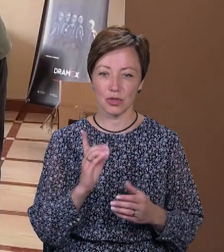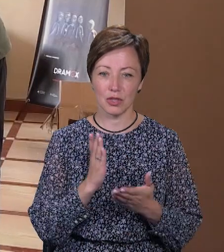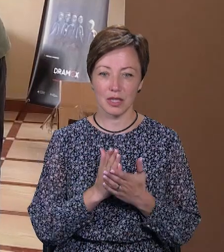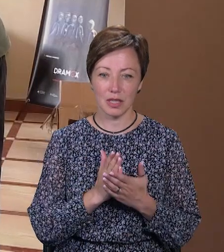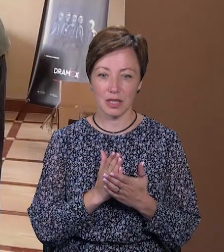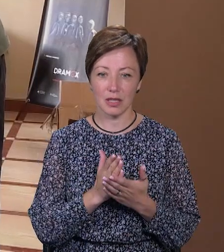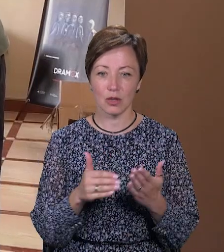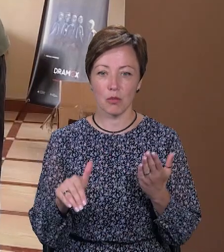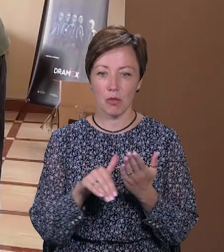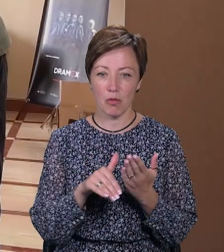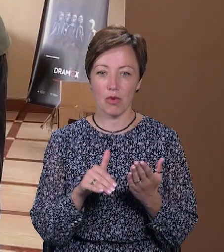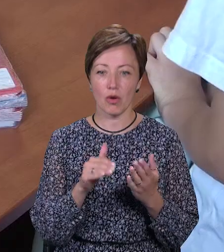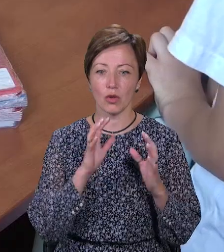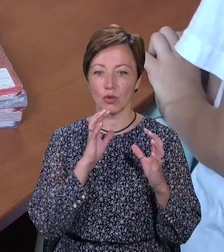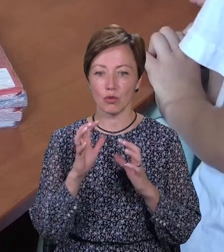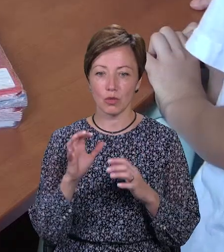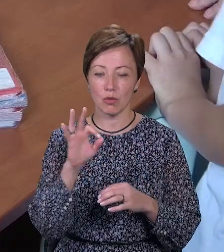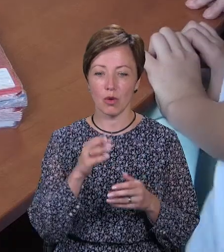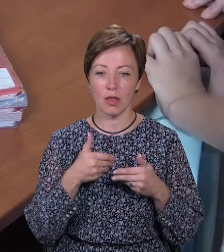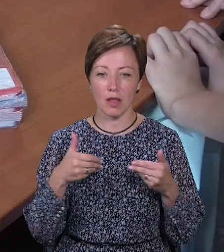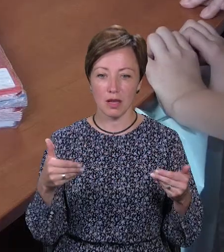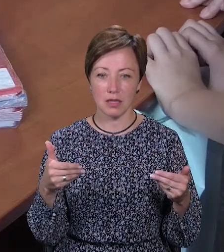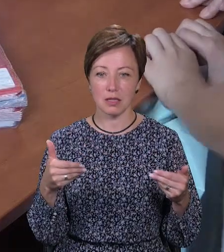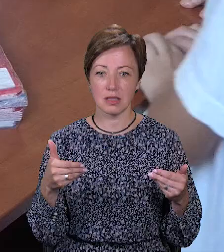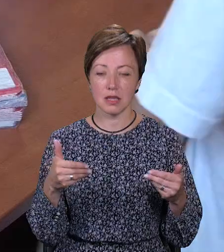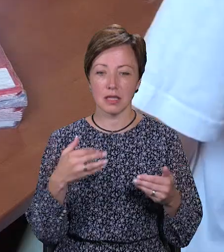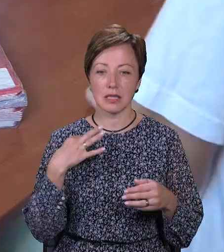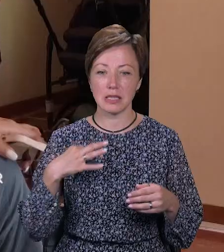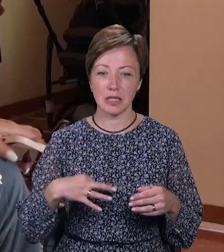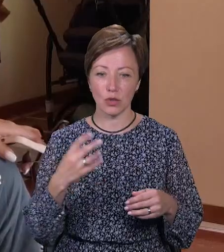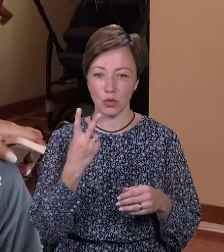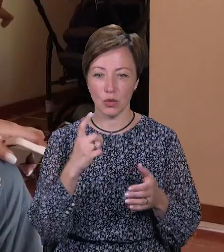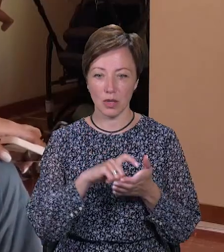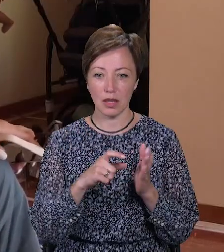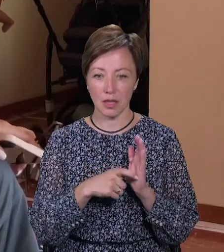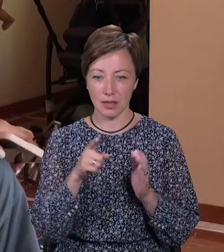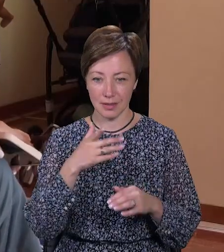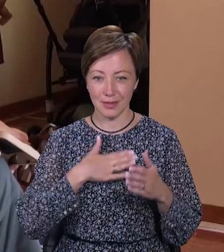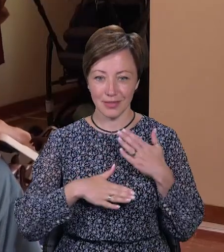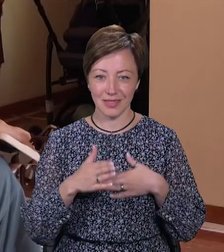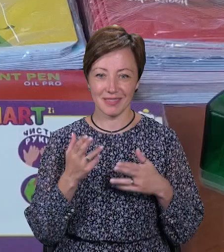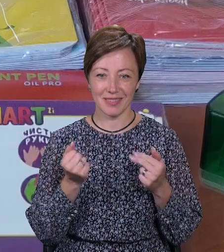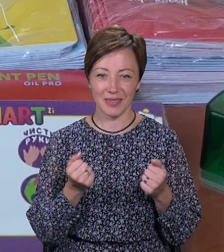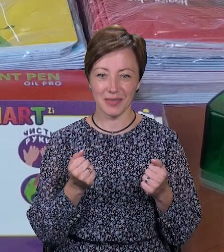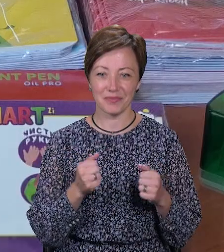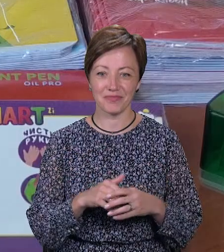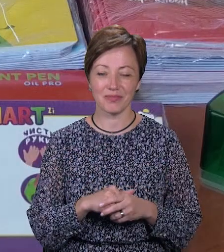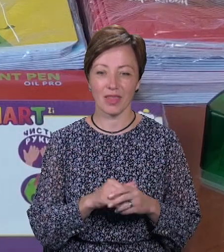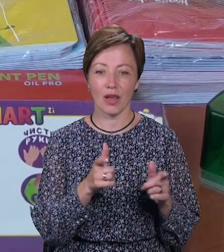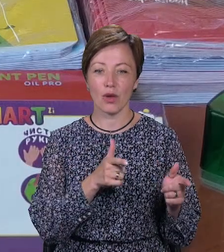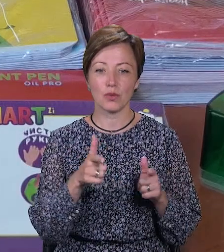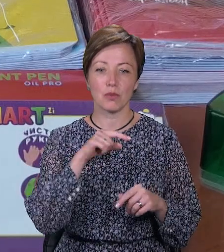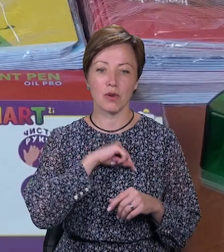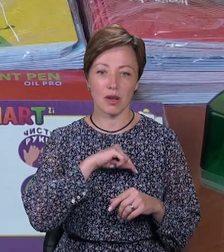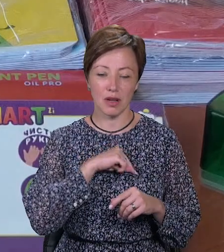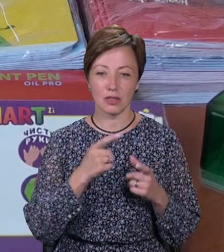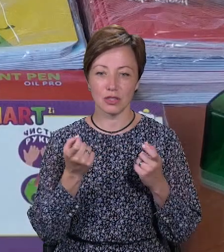допомога і турбується про нас. У сину йде в другий клас. Ти задоволений? Так. Готуємо морально,